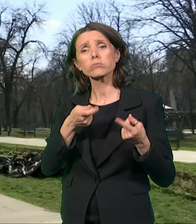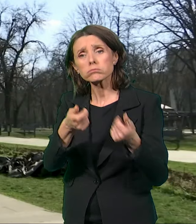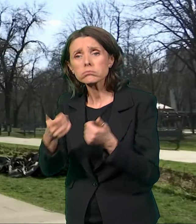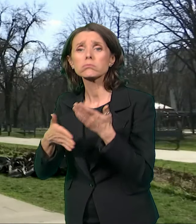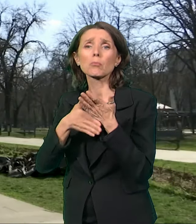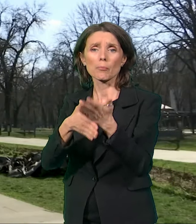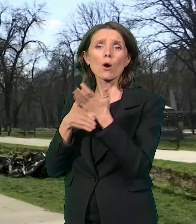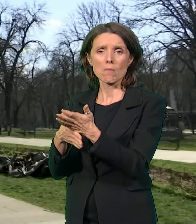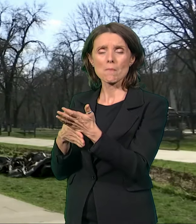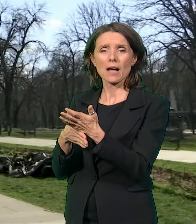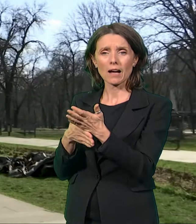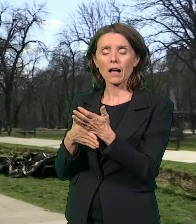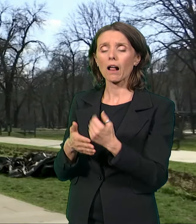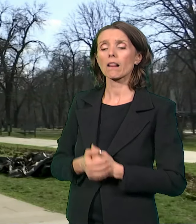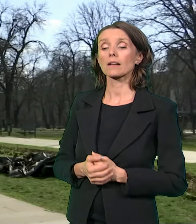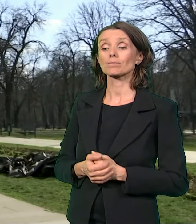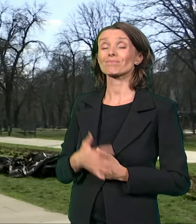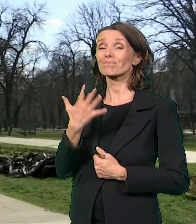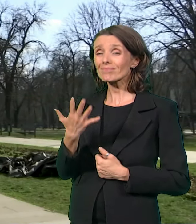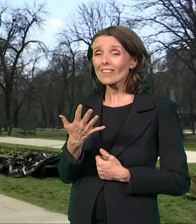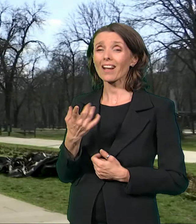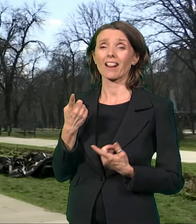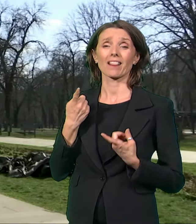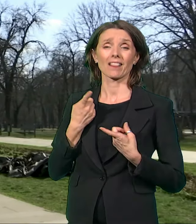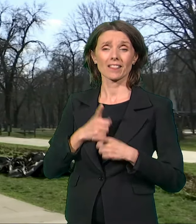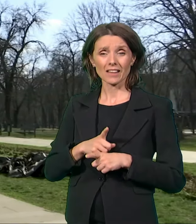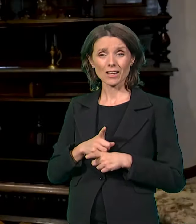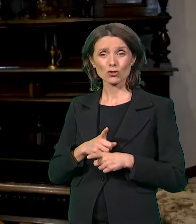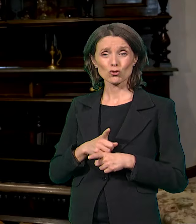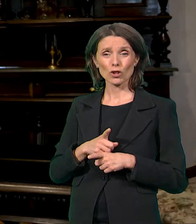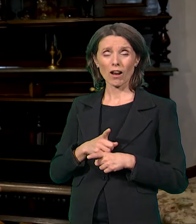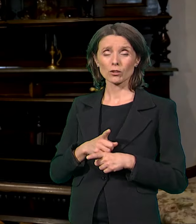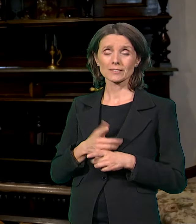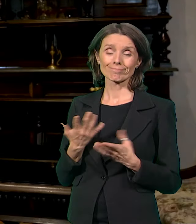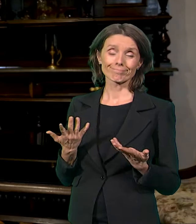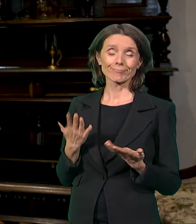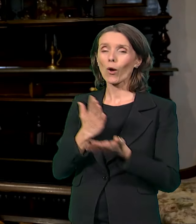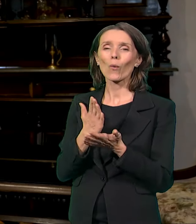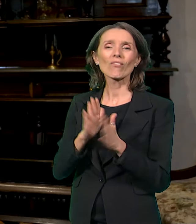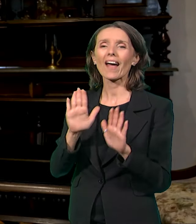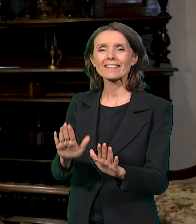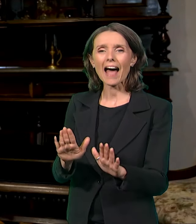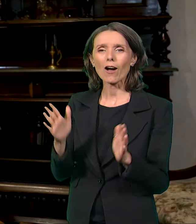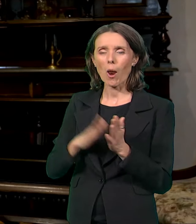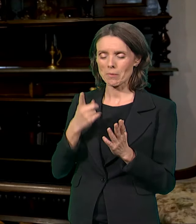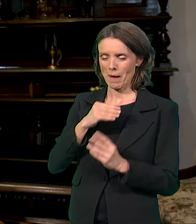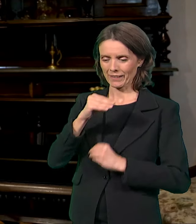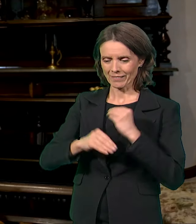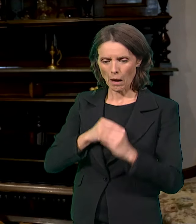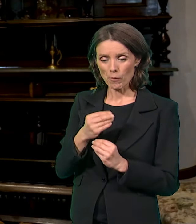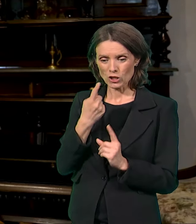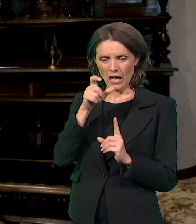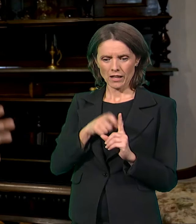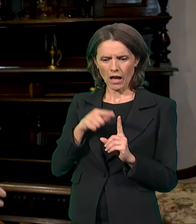jesu, ali, nažalost, to obično biva nakon tog jednog perioda uspona i nekih, da kažemo,